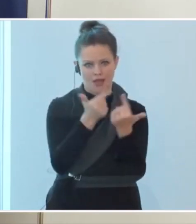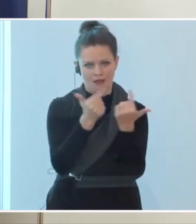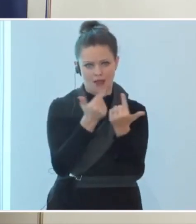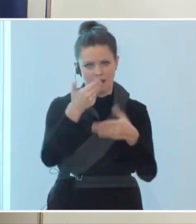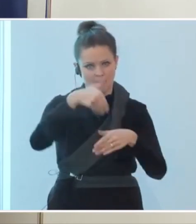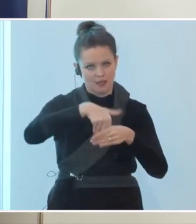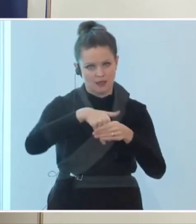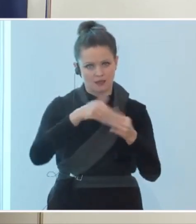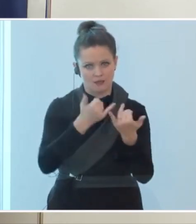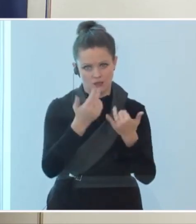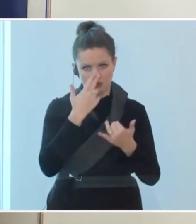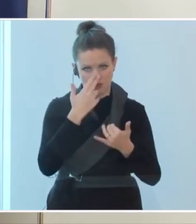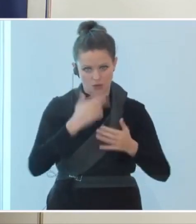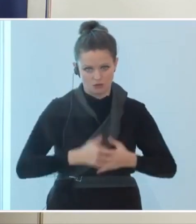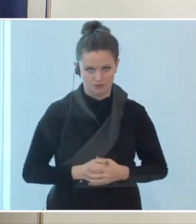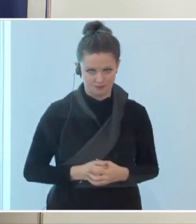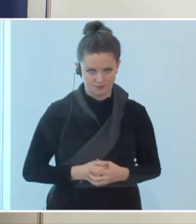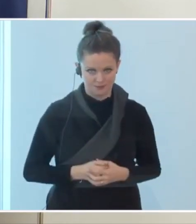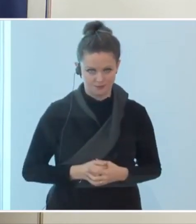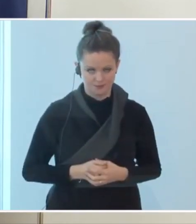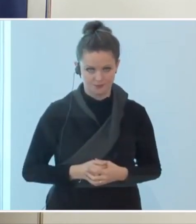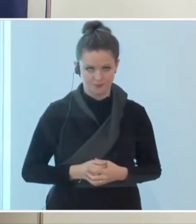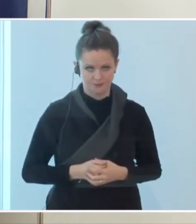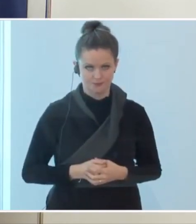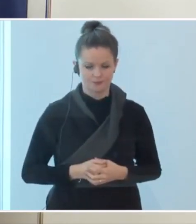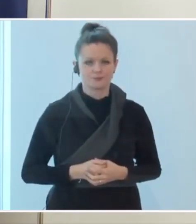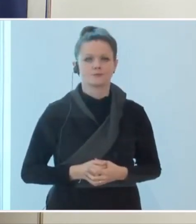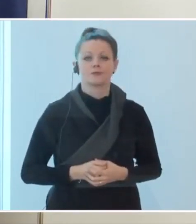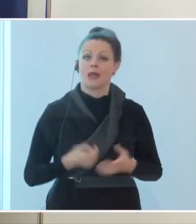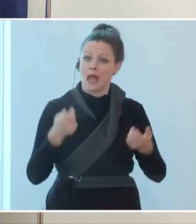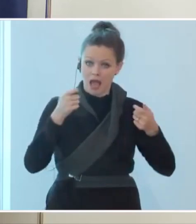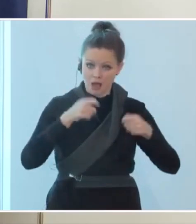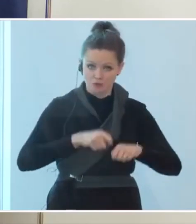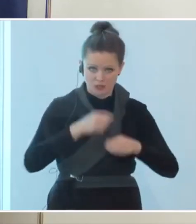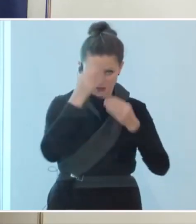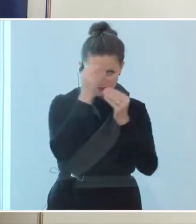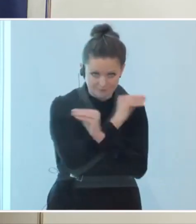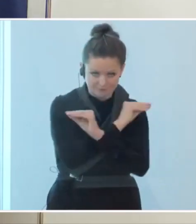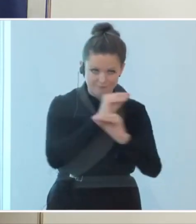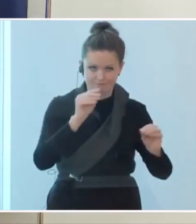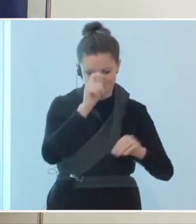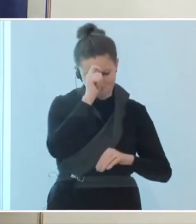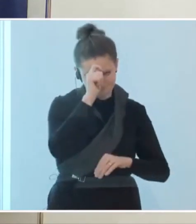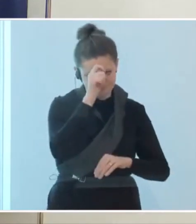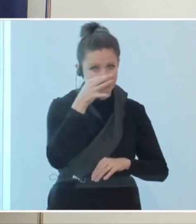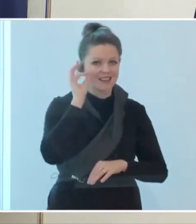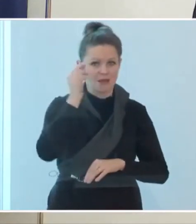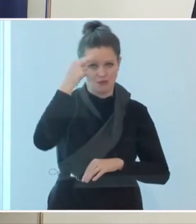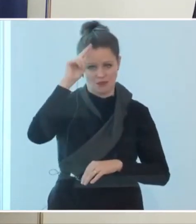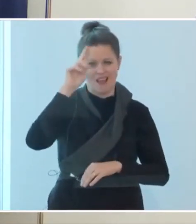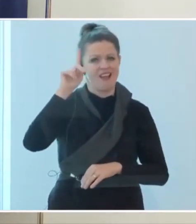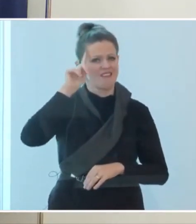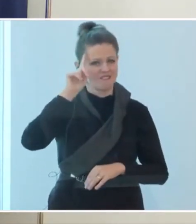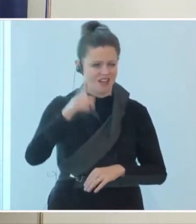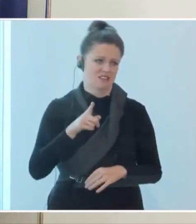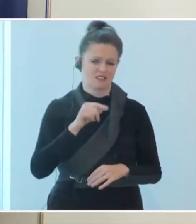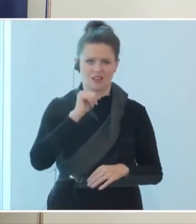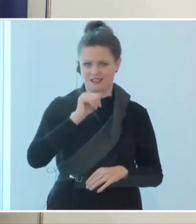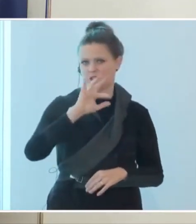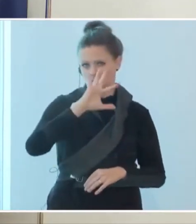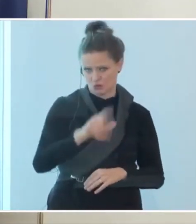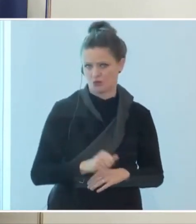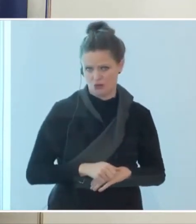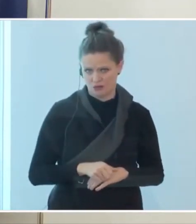Abschließend möchte ich festhalten, geschätzte Damen und Herren, dass all das nicht populär ist. Ich bin mir vollkommen